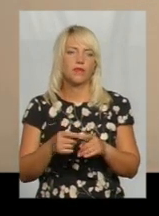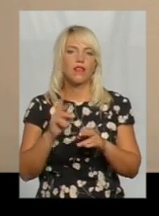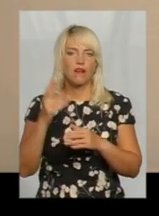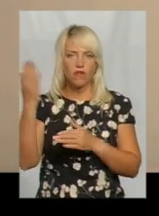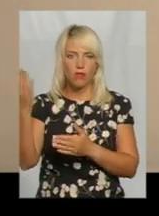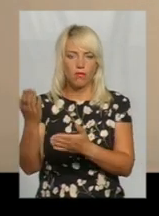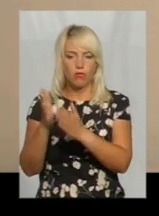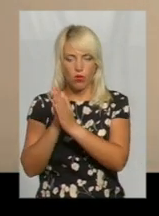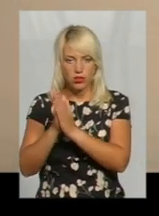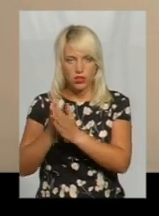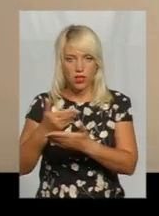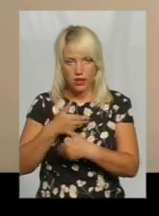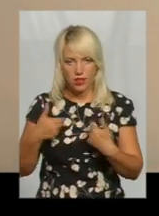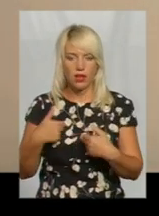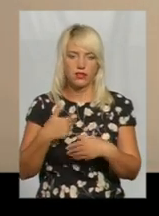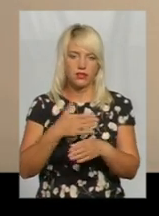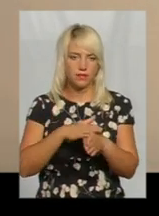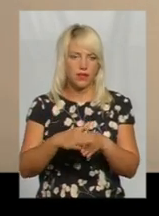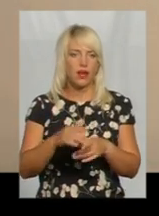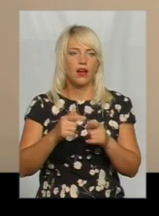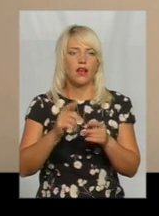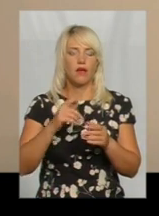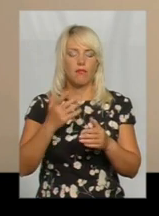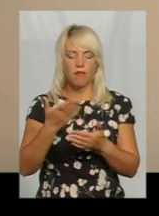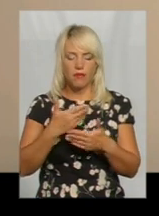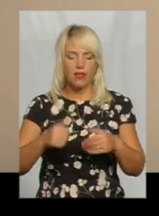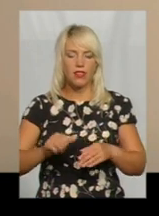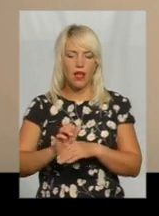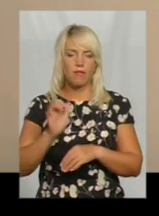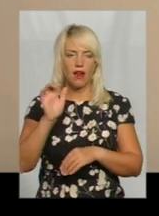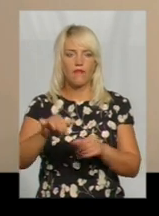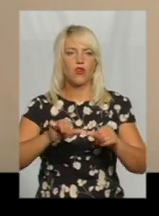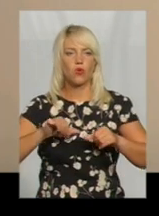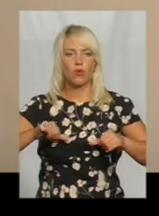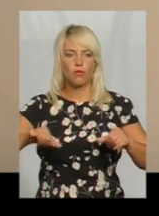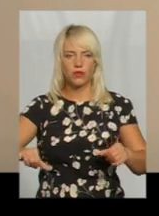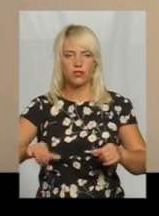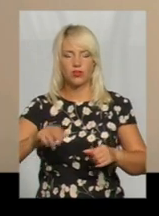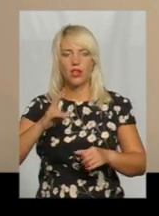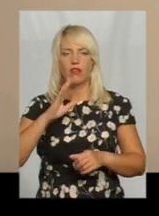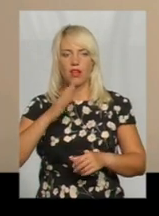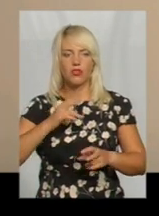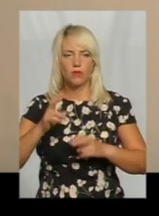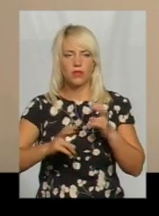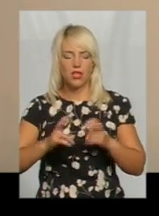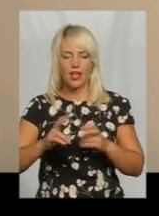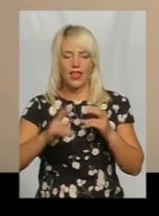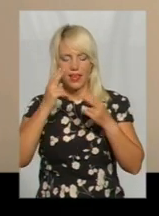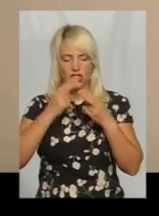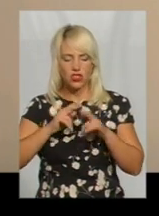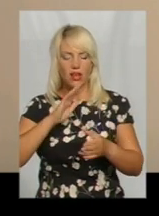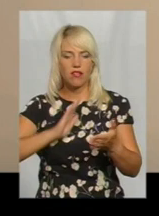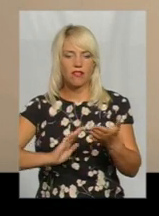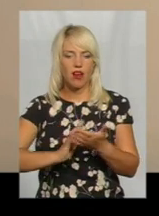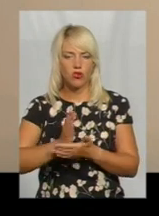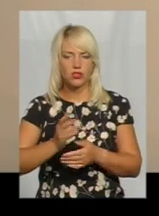Ми направили комісію нашого підприємства, в числі лісника, інженера відділу якості технічного